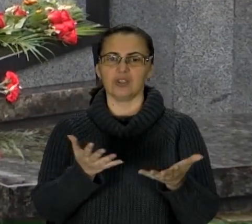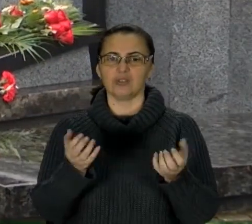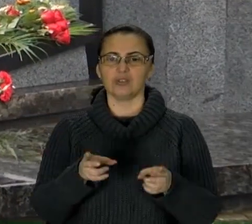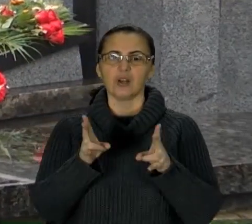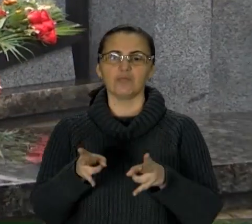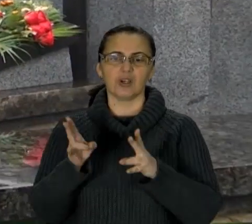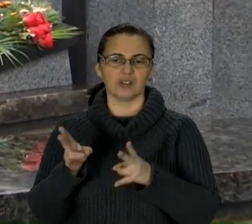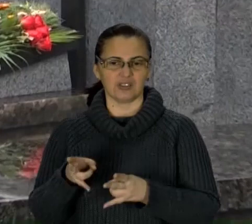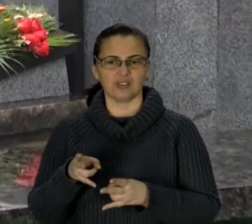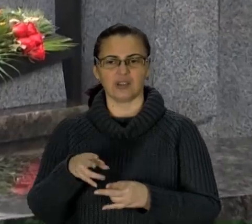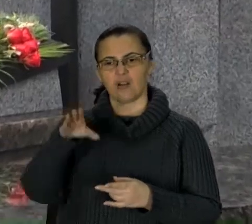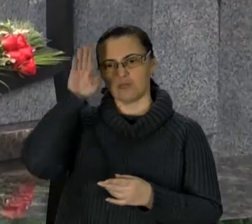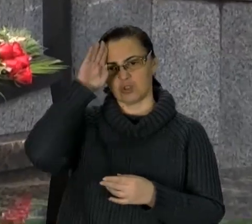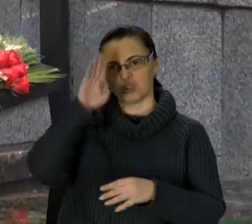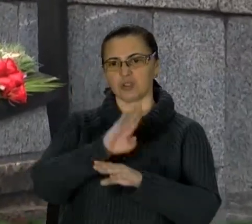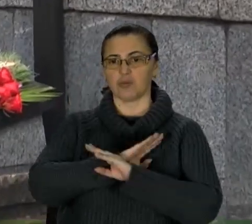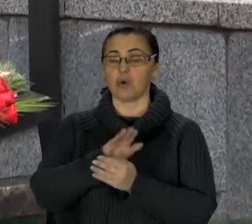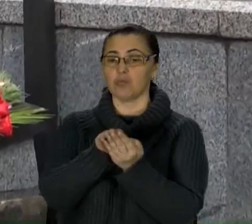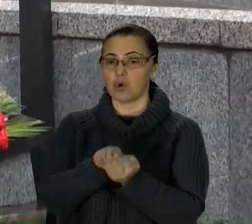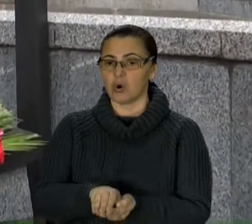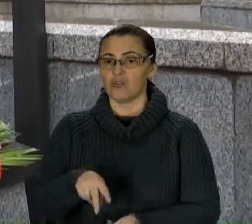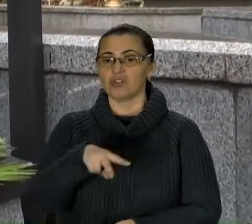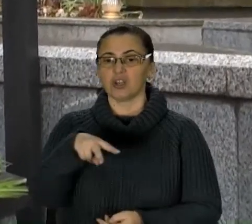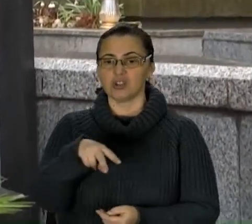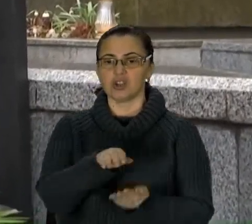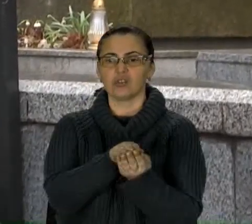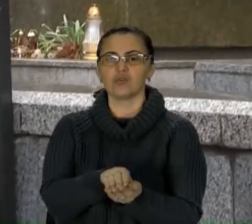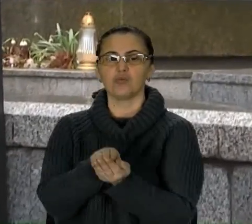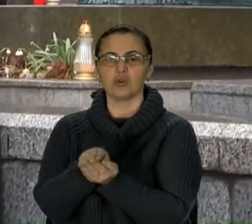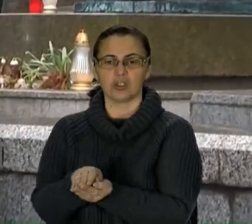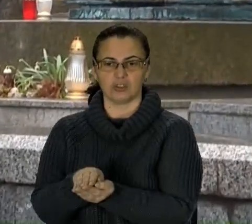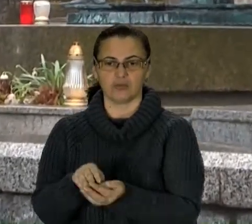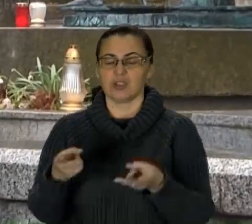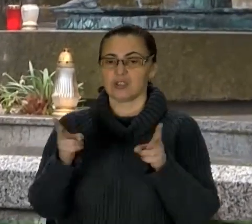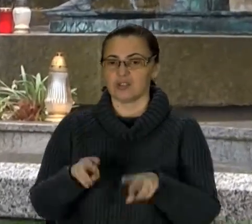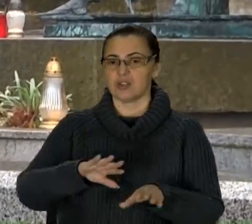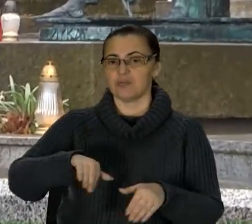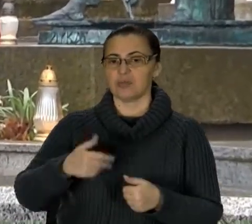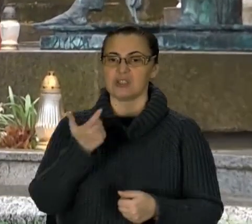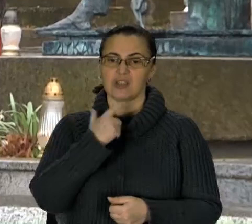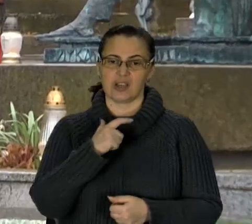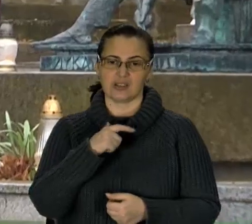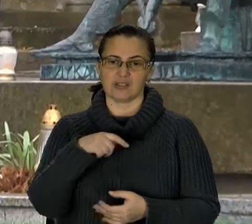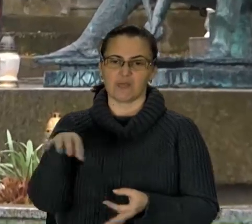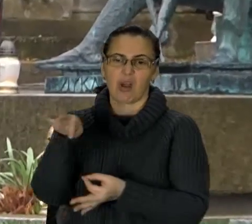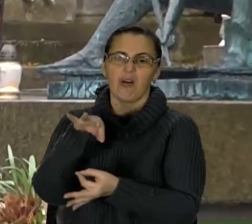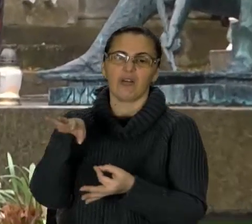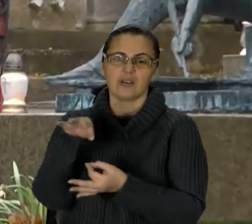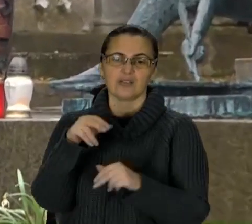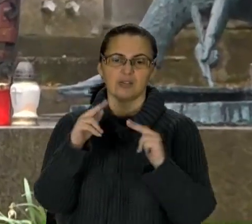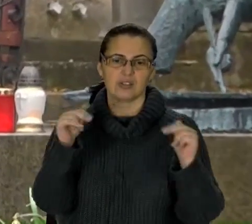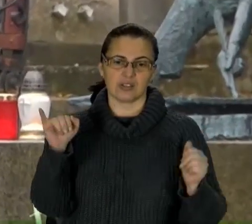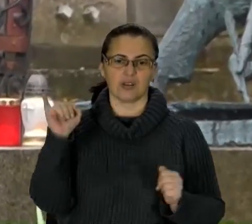мистецтвознавець помер. Похований тут, на Личаківському кладовищі, залишивши після себе осторотілі замки та